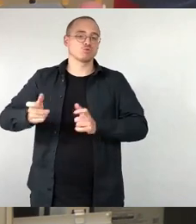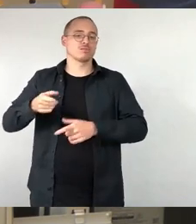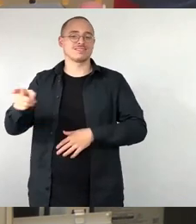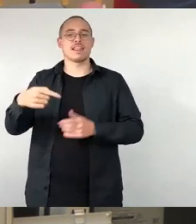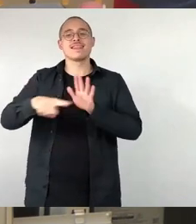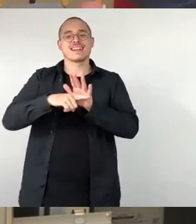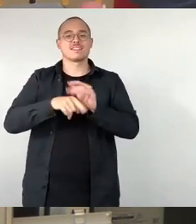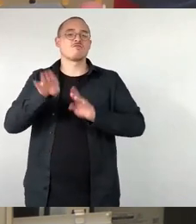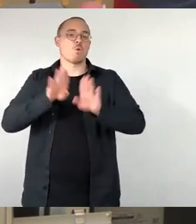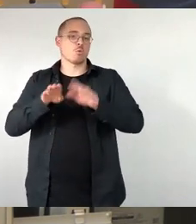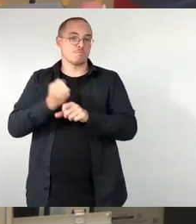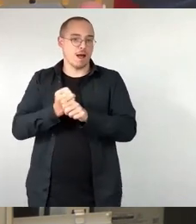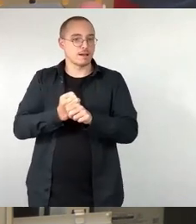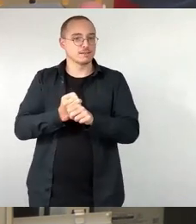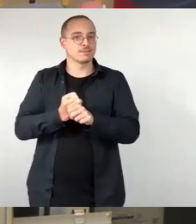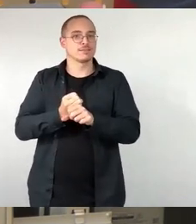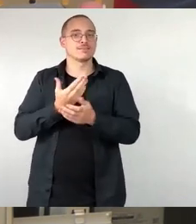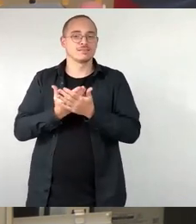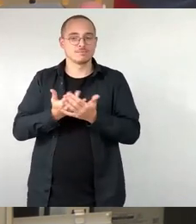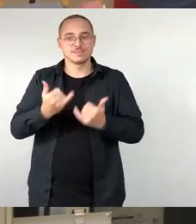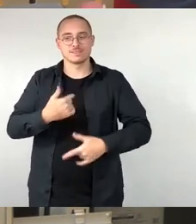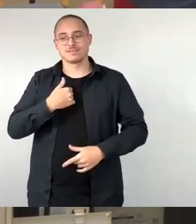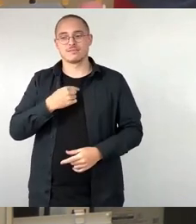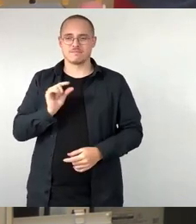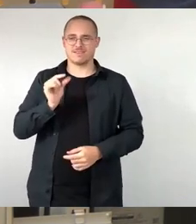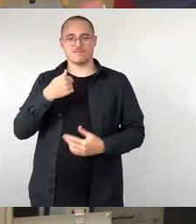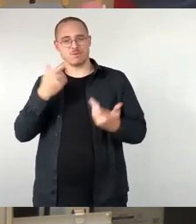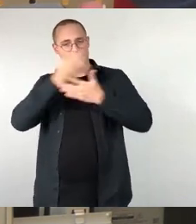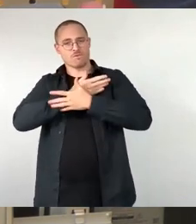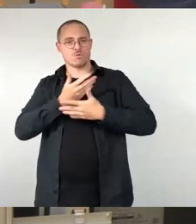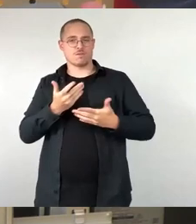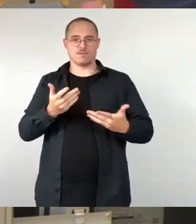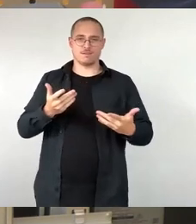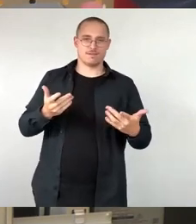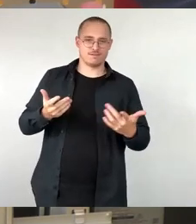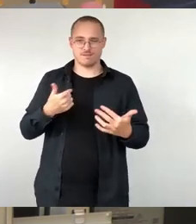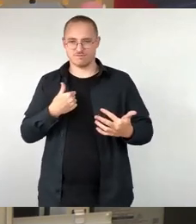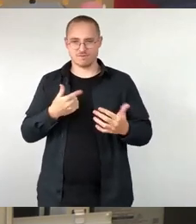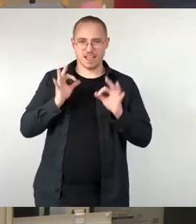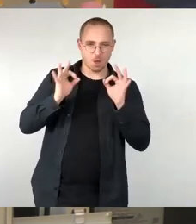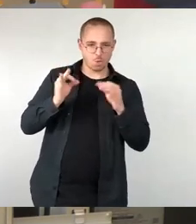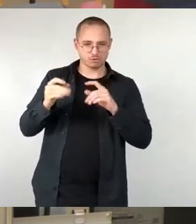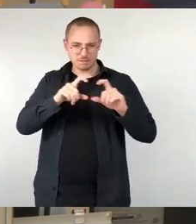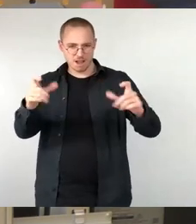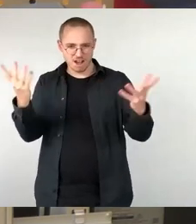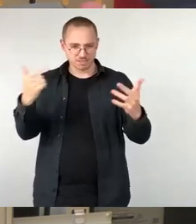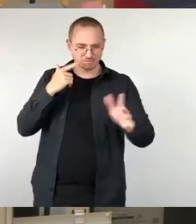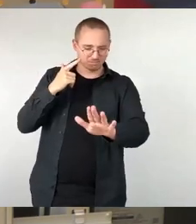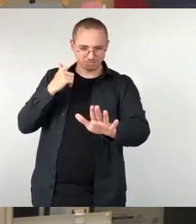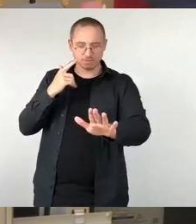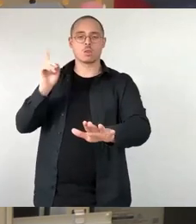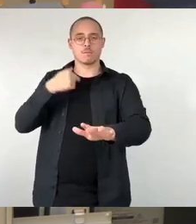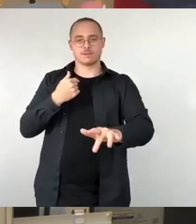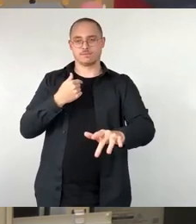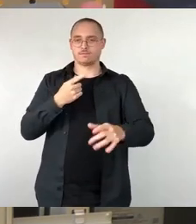es jetzt sozusagen ein wenig verwirrend ist, über was wir eigentlich reden und abstimmen. Deswegen möchte ich hier zu Beginn